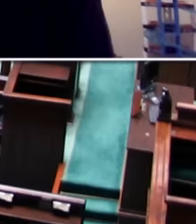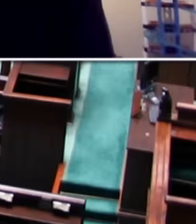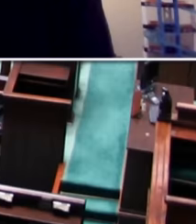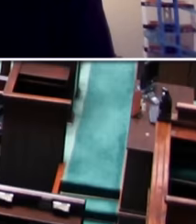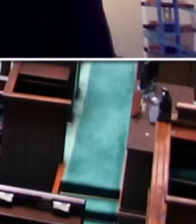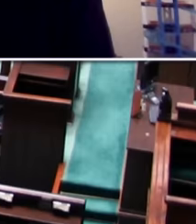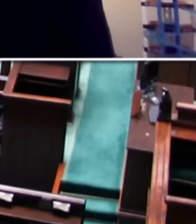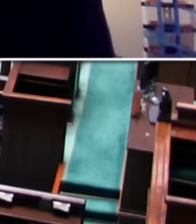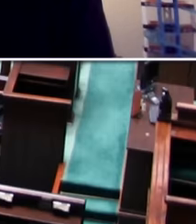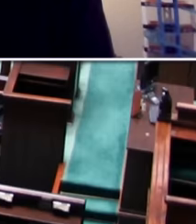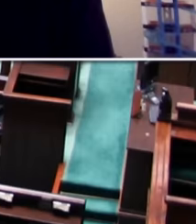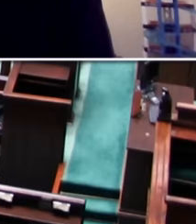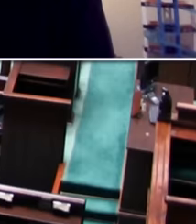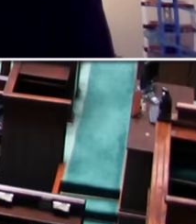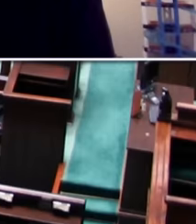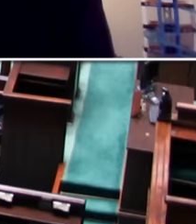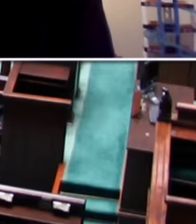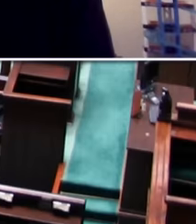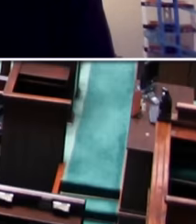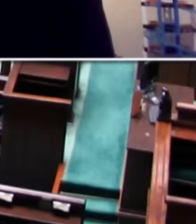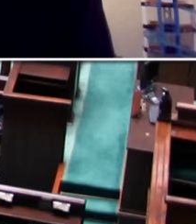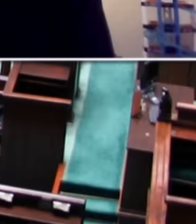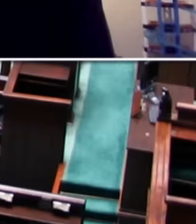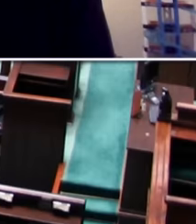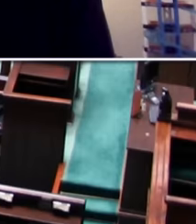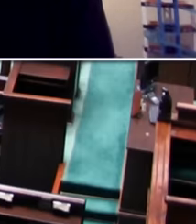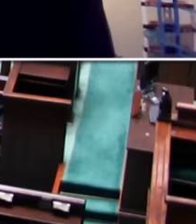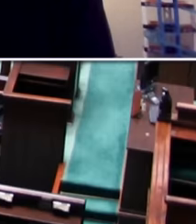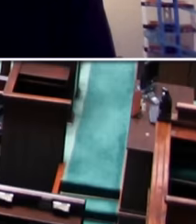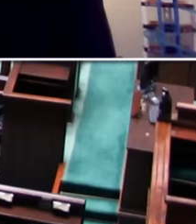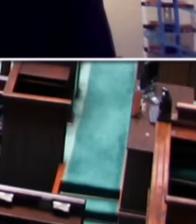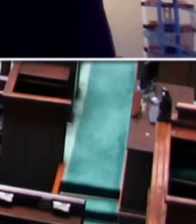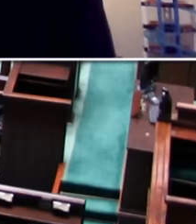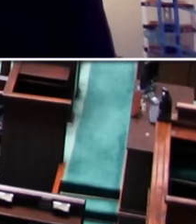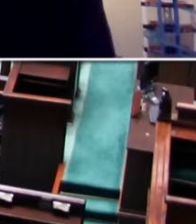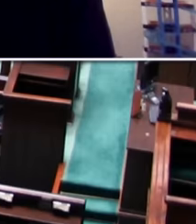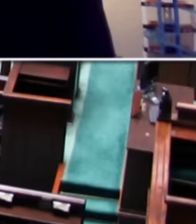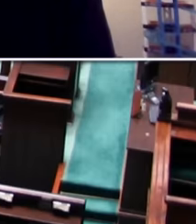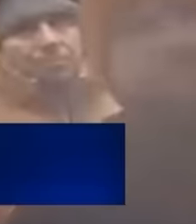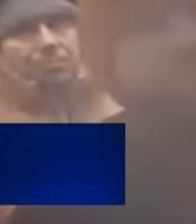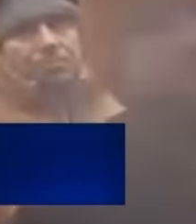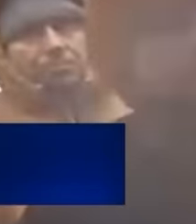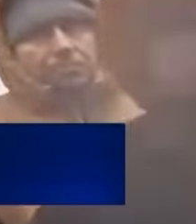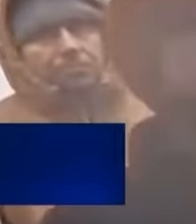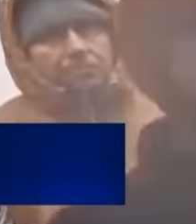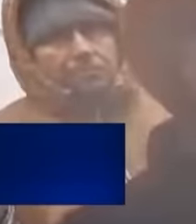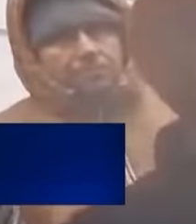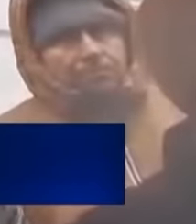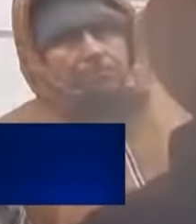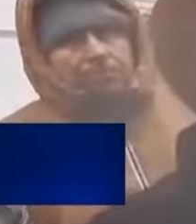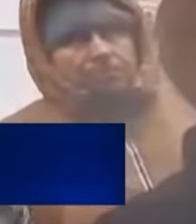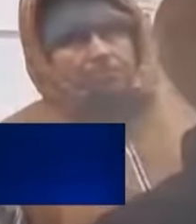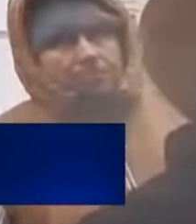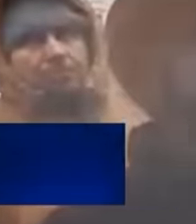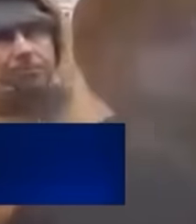sądzę, jest taki sam jak 40 lat temu. Nic się nie zmieni. Pan wicewojowana